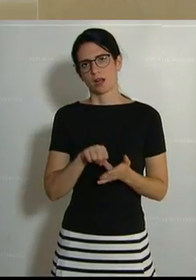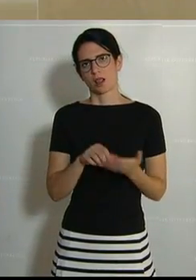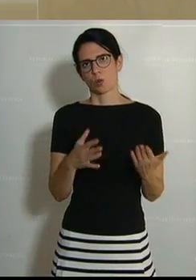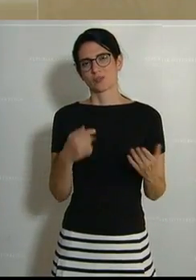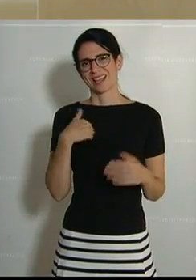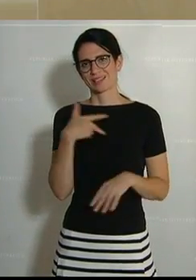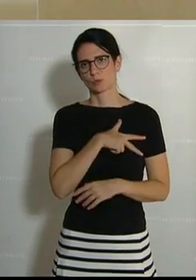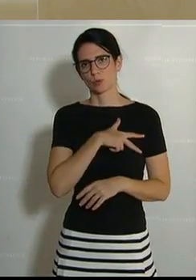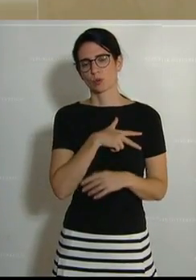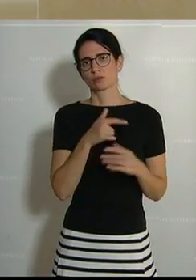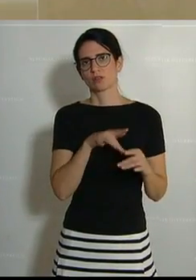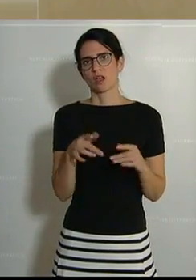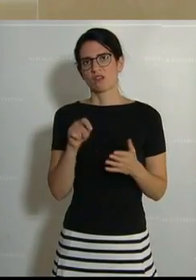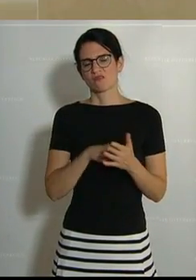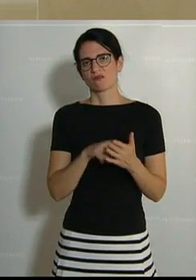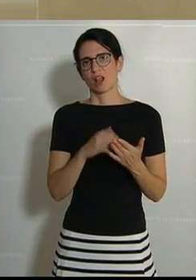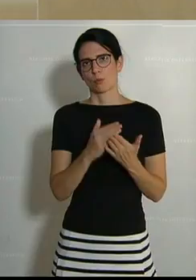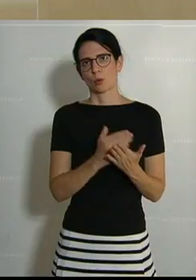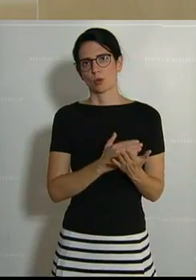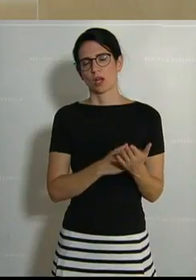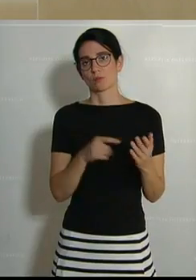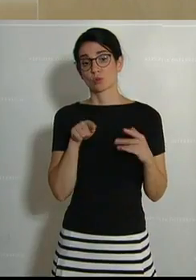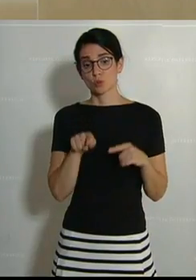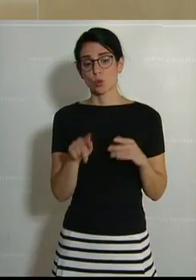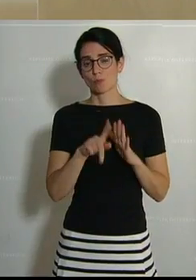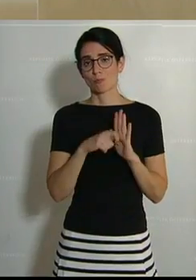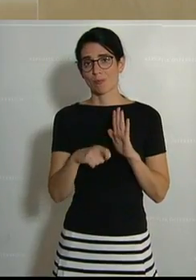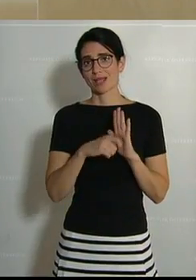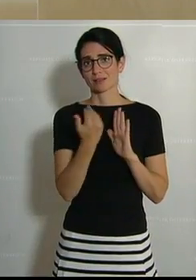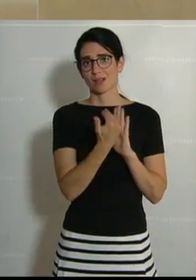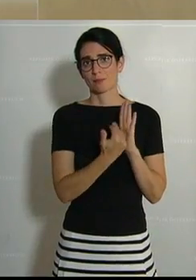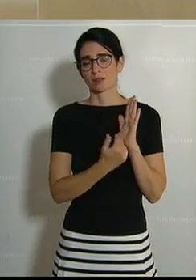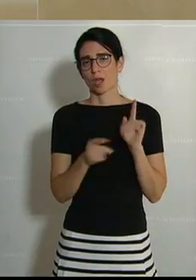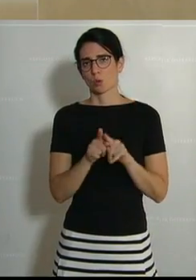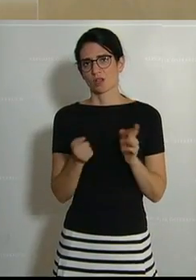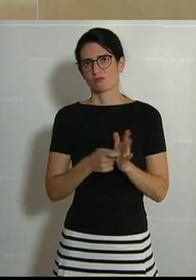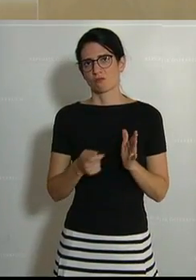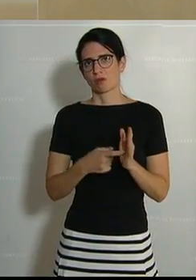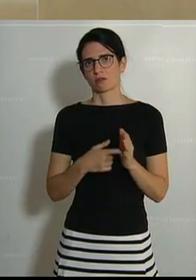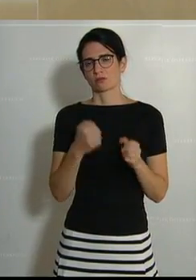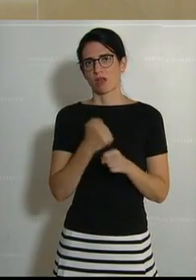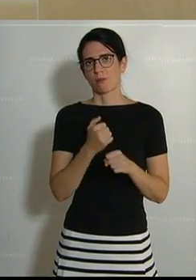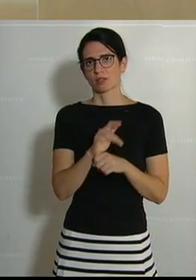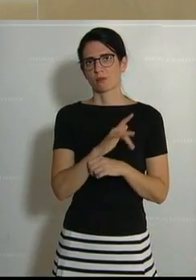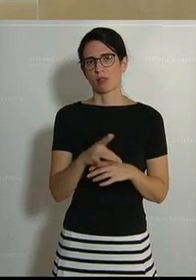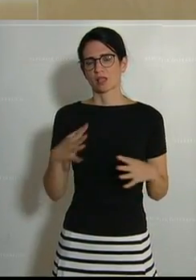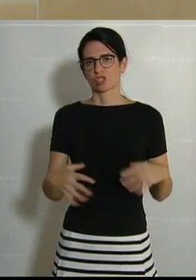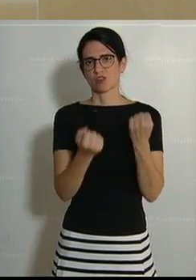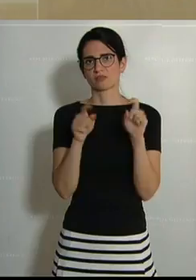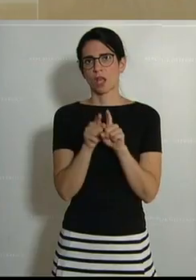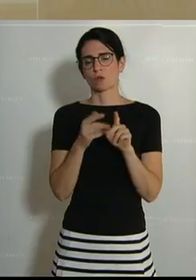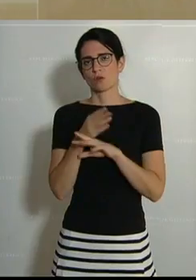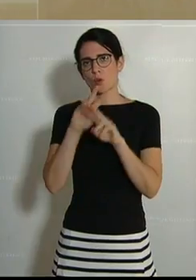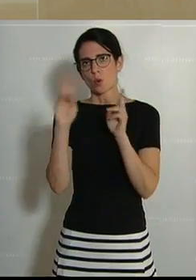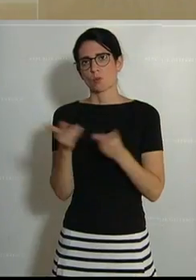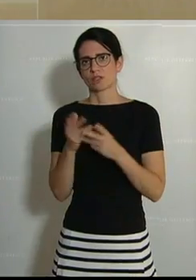haben als SPÖ in unserem Wahlprogramm genau solche Maßnahmen auch gefordert, weil sie Arbeitsplätze schaffen und für die Umwelt gut